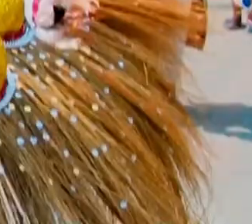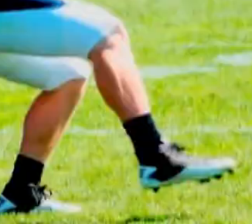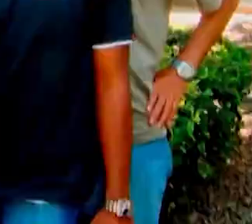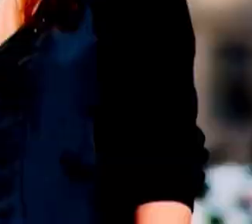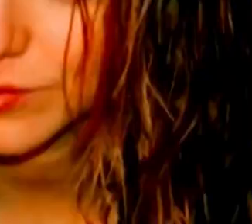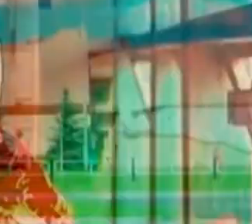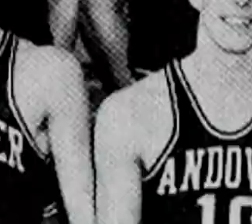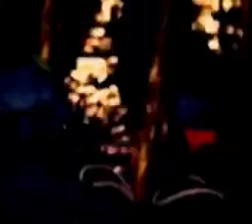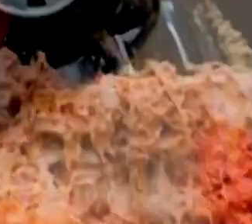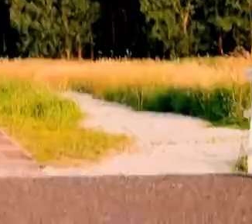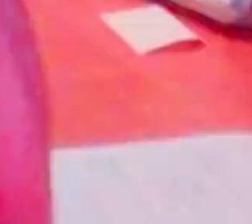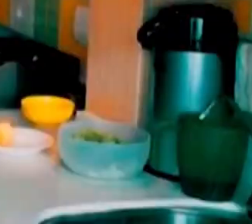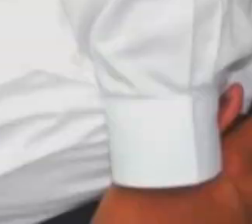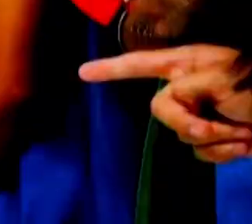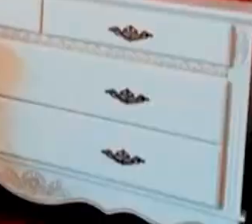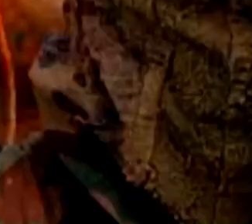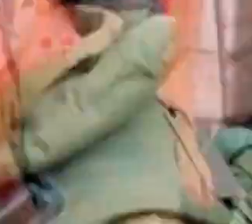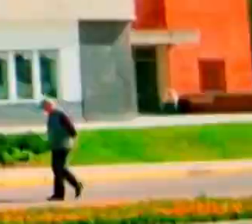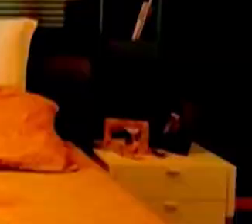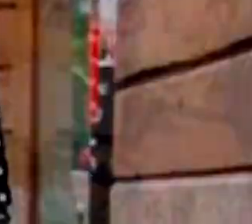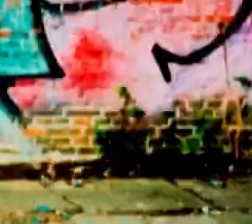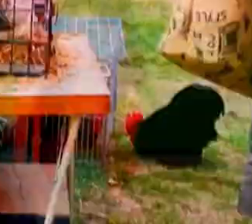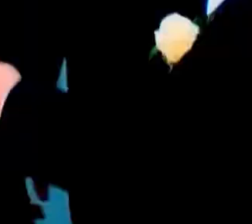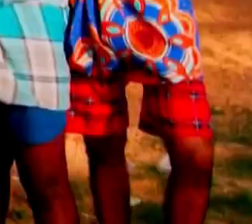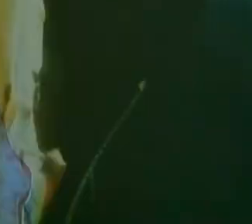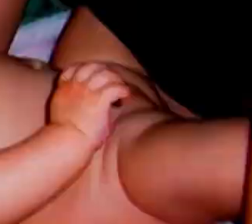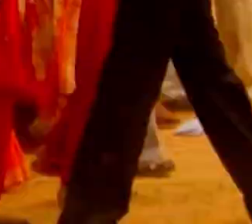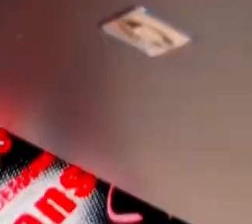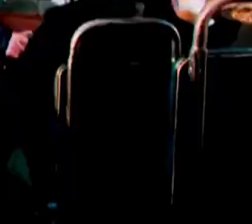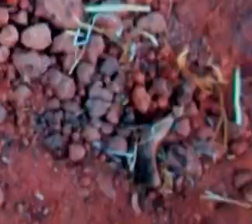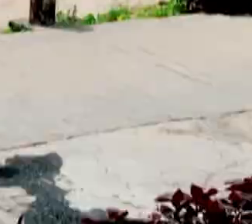To jest jeden materiał wideo.